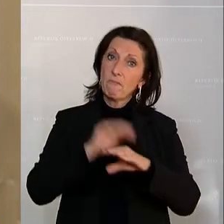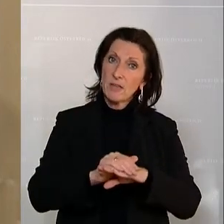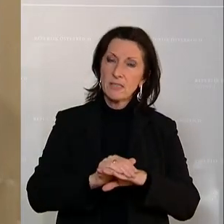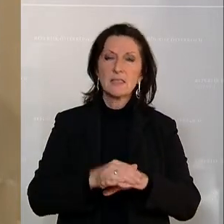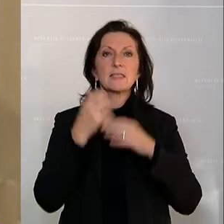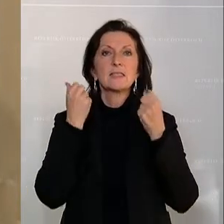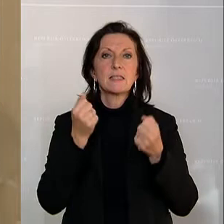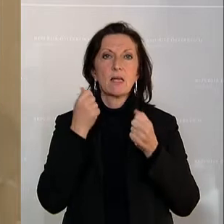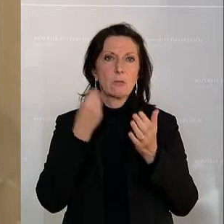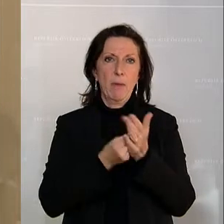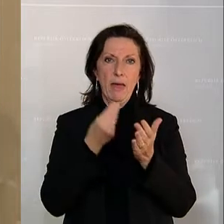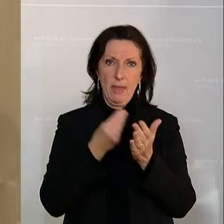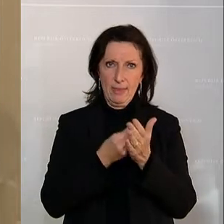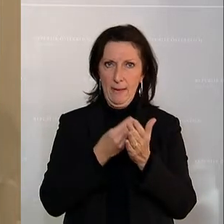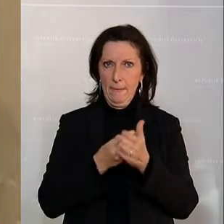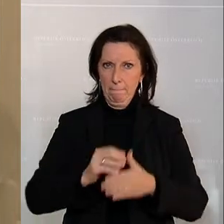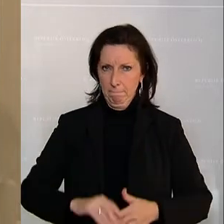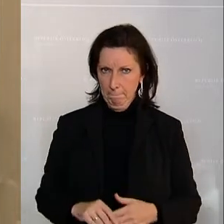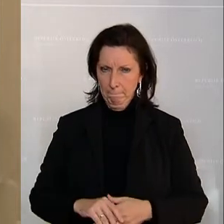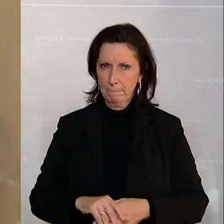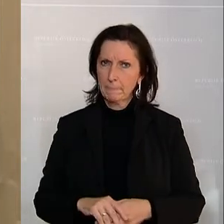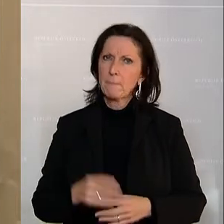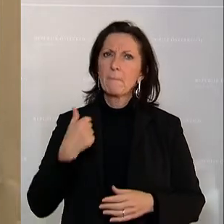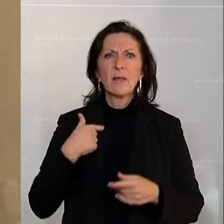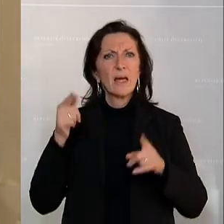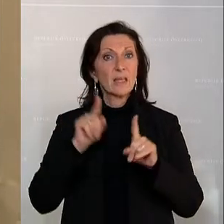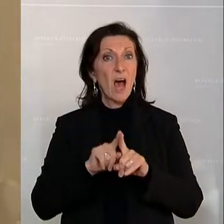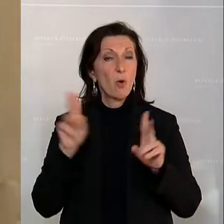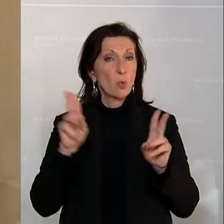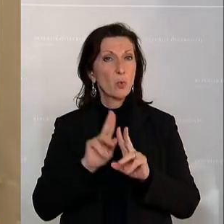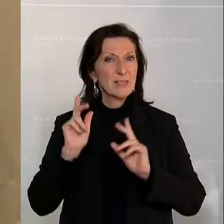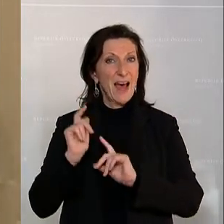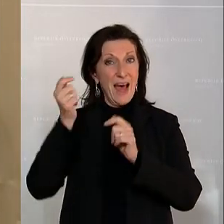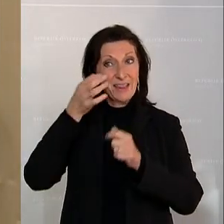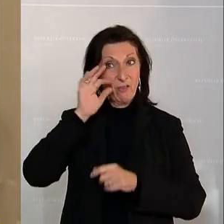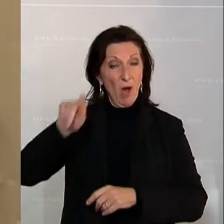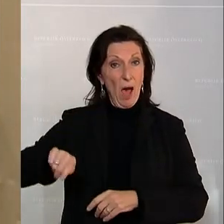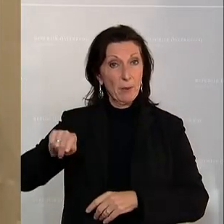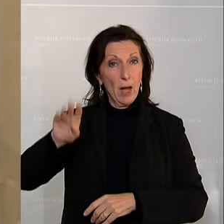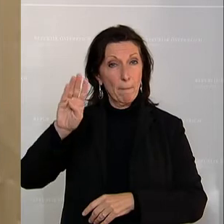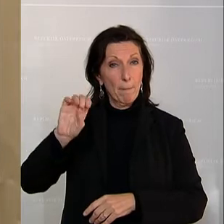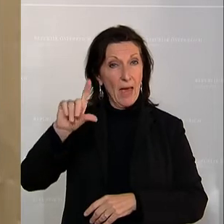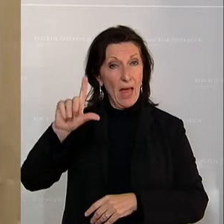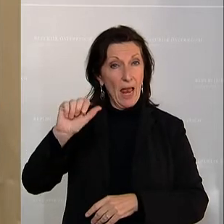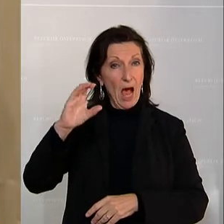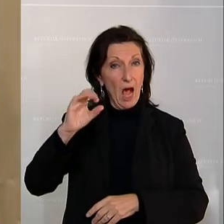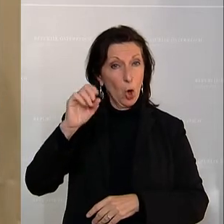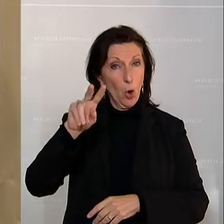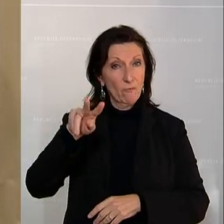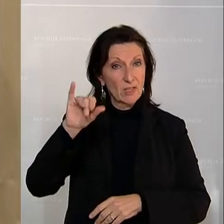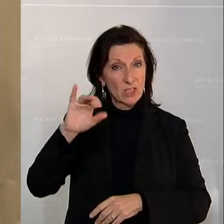Sicherungsbeitrages besteht. Ich möchte auch noch kurz Stellung nehmen zum Antrag der Frau Abgeordneten Belakowitsch, die hier einen